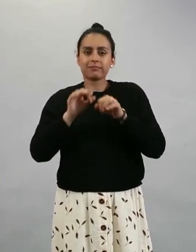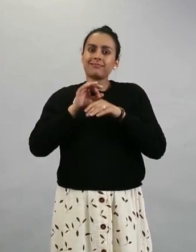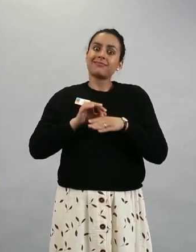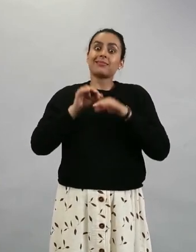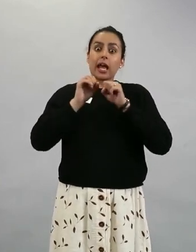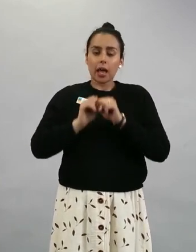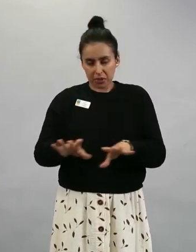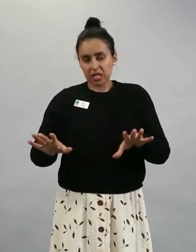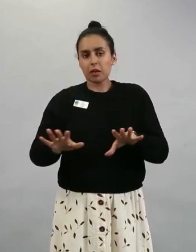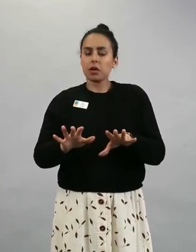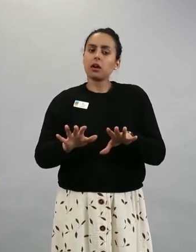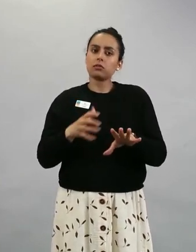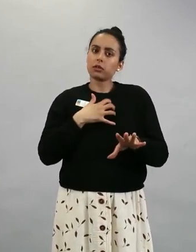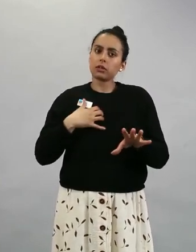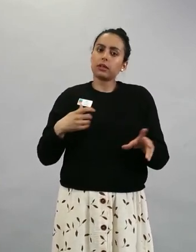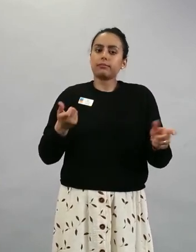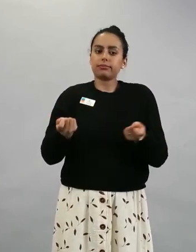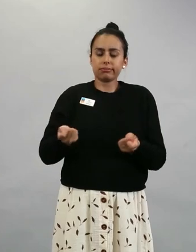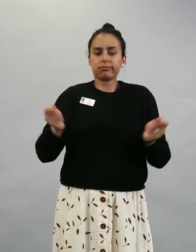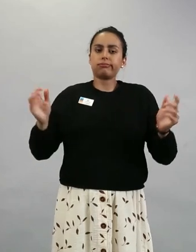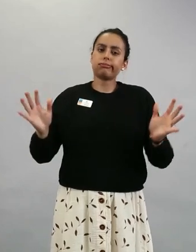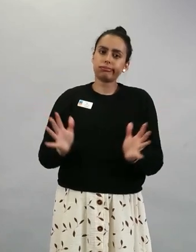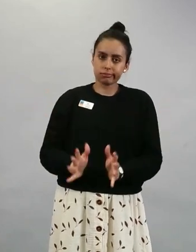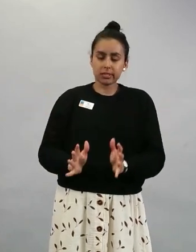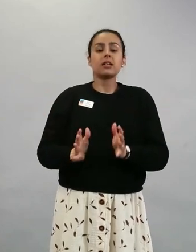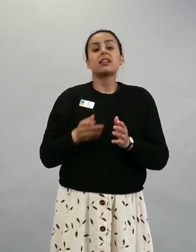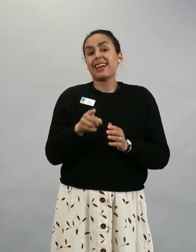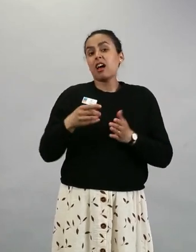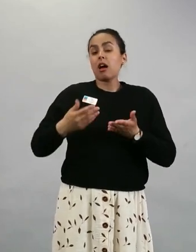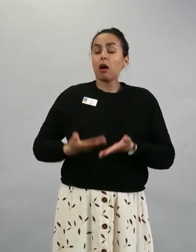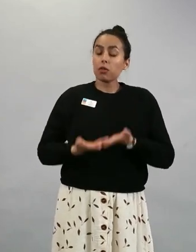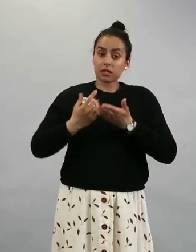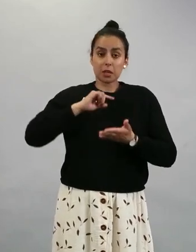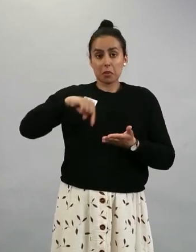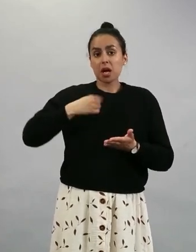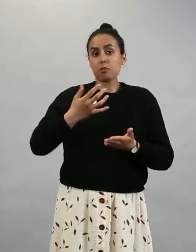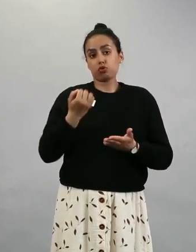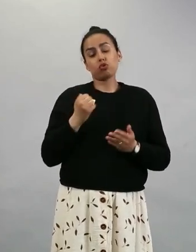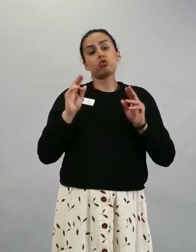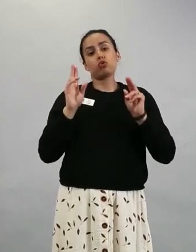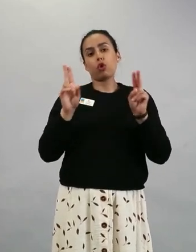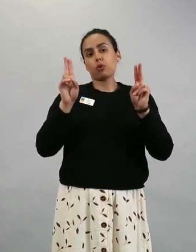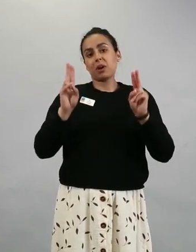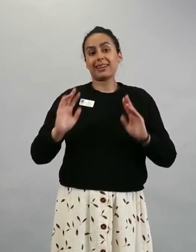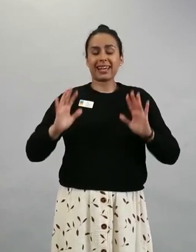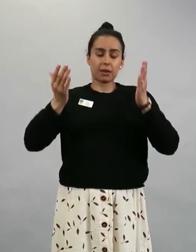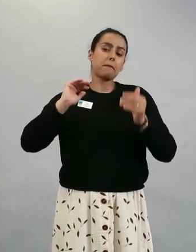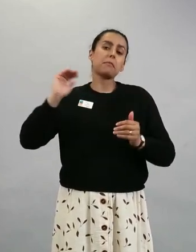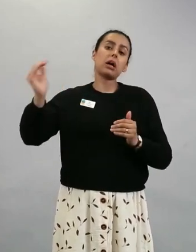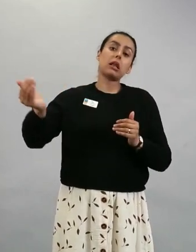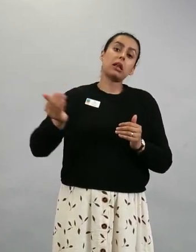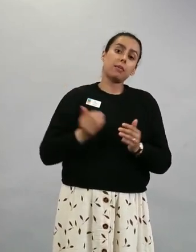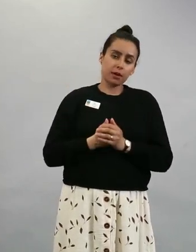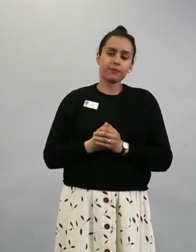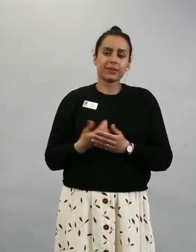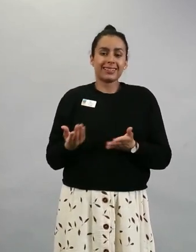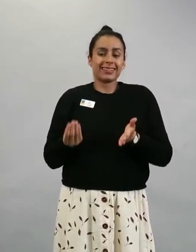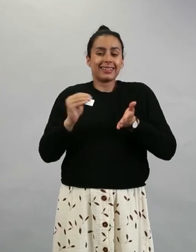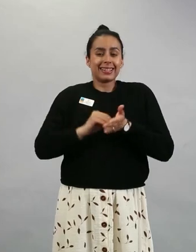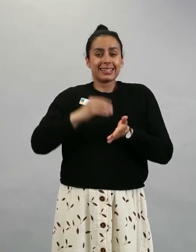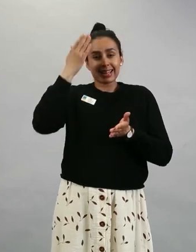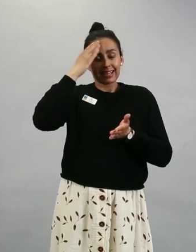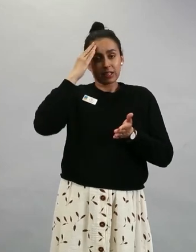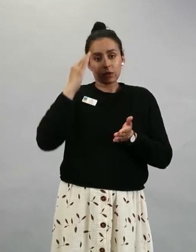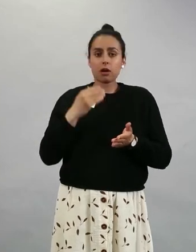ja auttavat meitä osaltaan palaamaan kohti normaalia. Ja lisätietojen rokotuksista löytyy THL verkkosivuilta